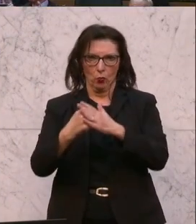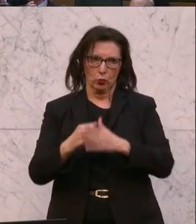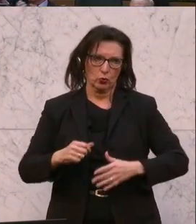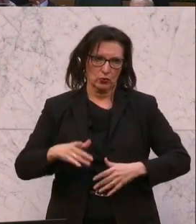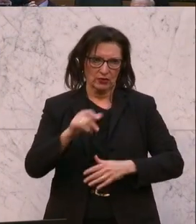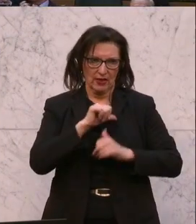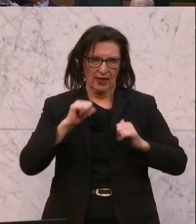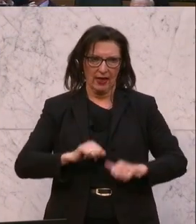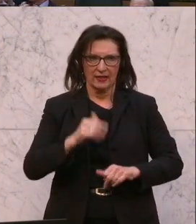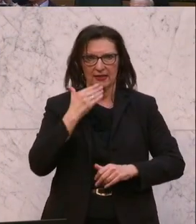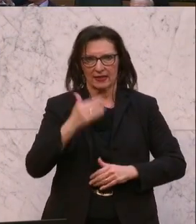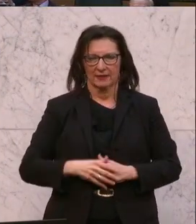Das war Johann Singer von der ÖVP.